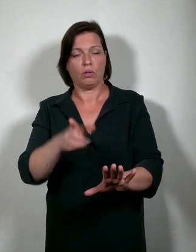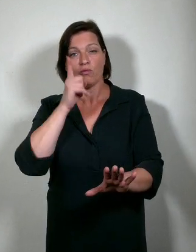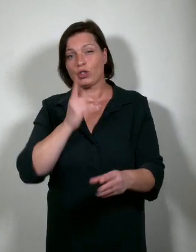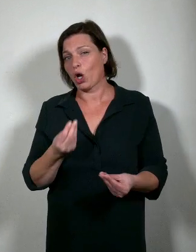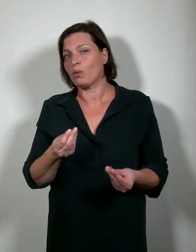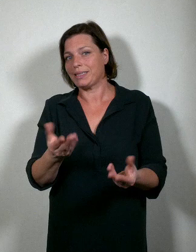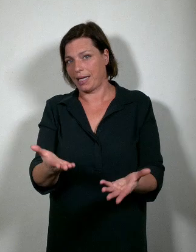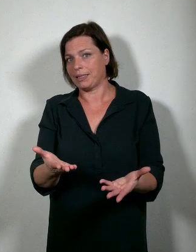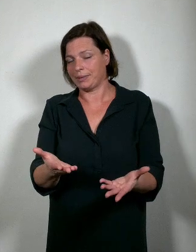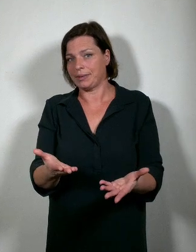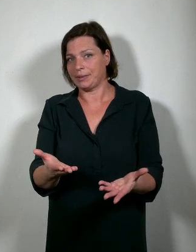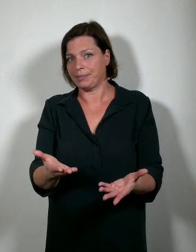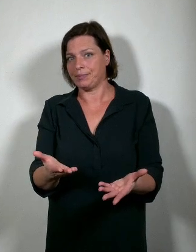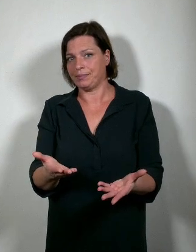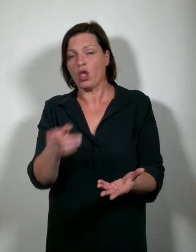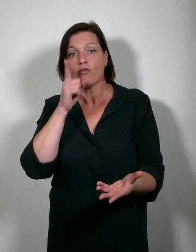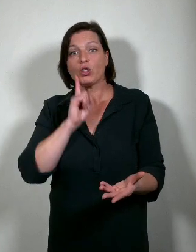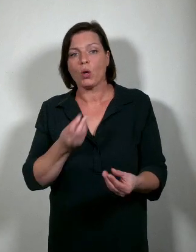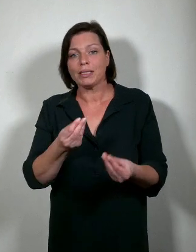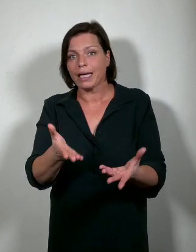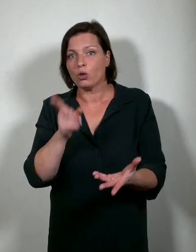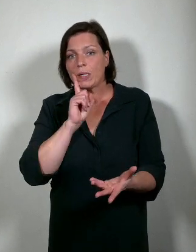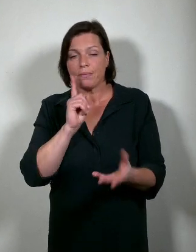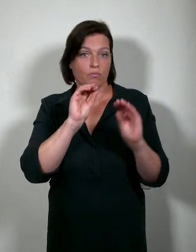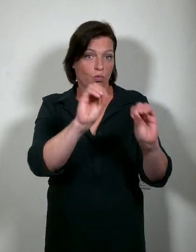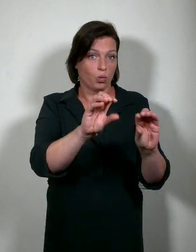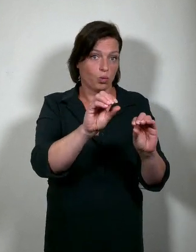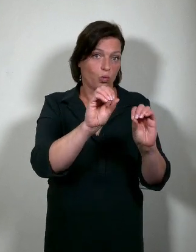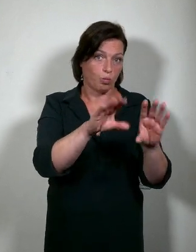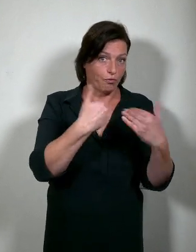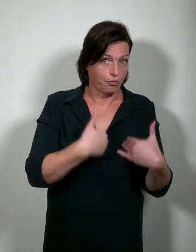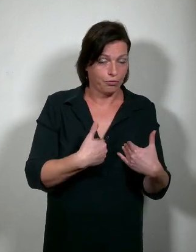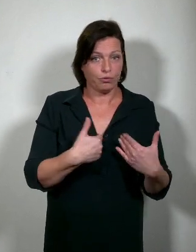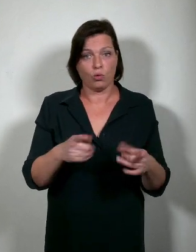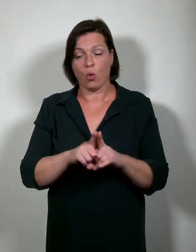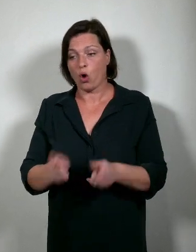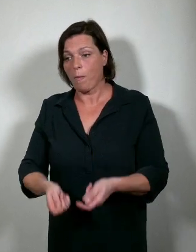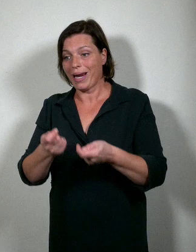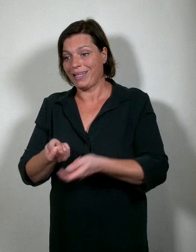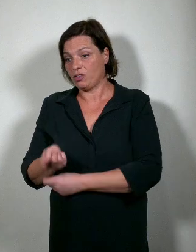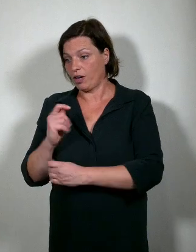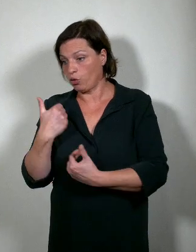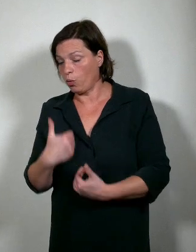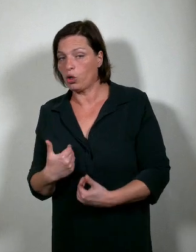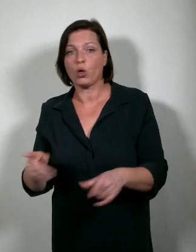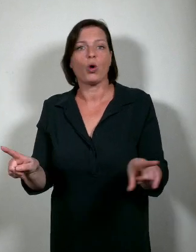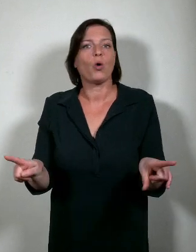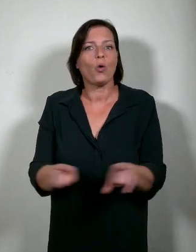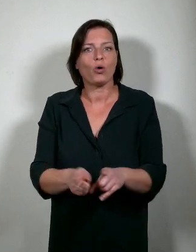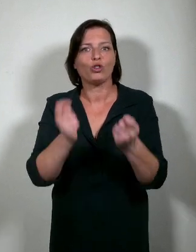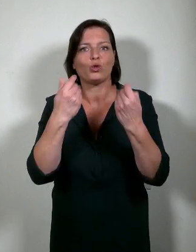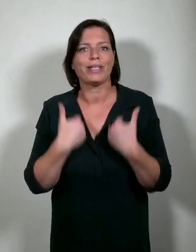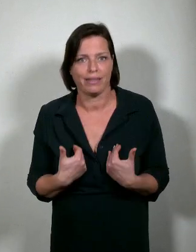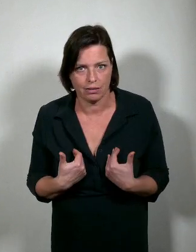Vertrouwen schenkend aan onze docenten, onze opleidingsverantwoordelijken en aan onze